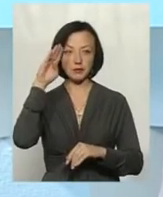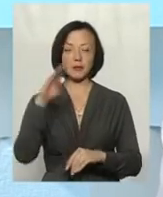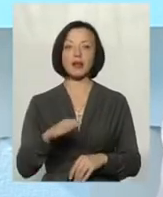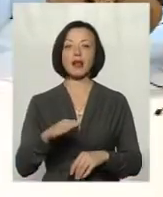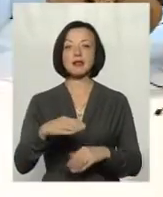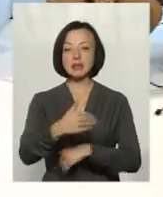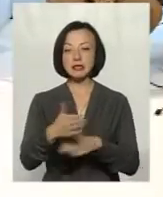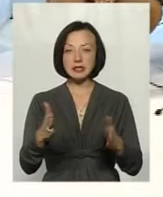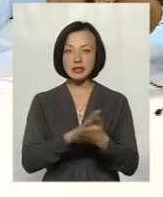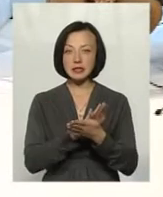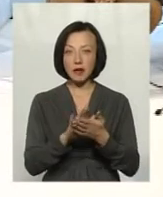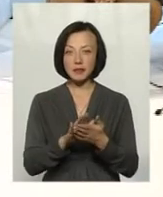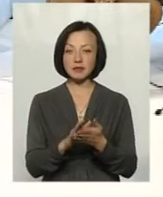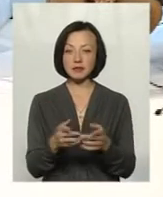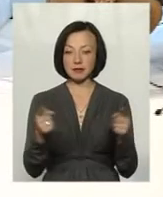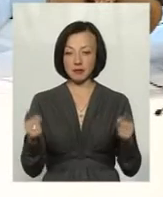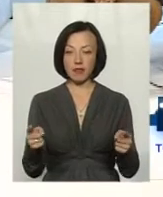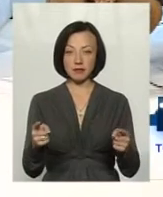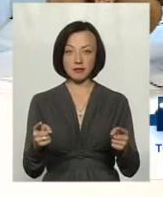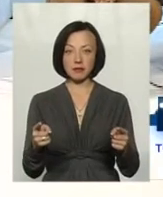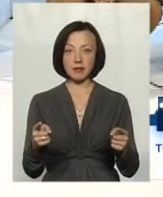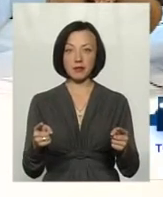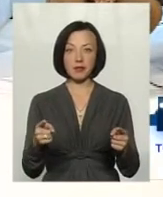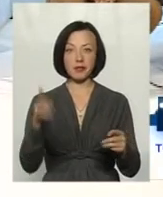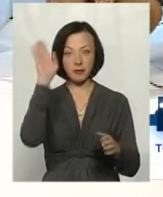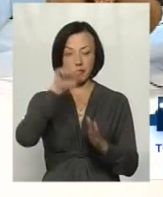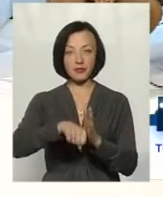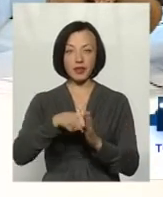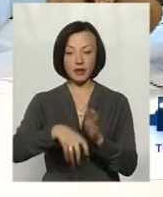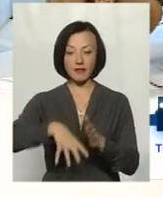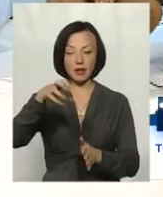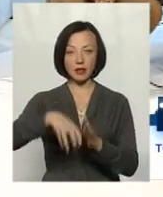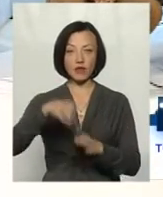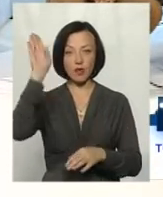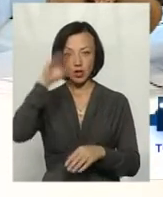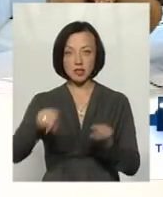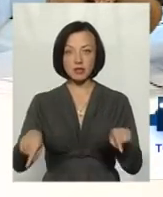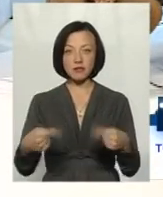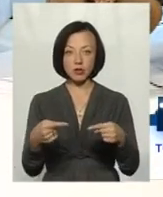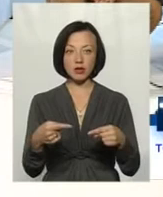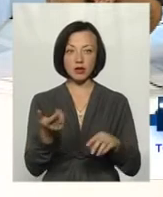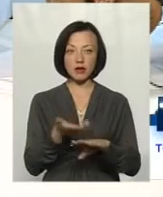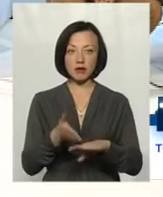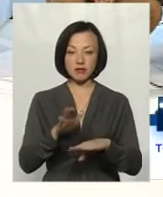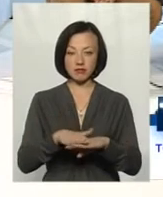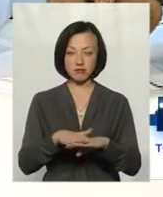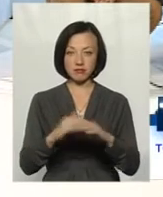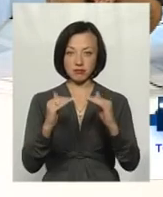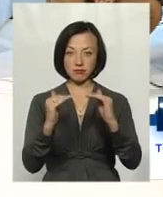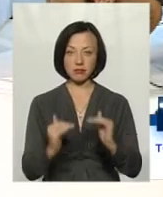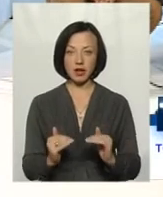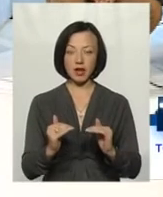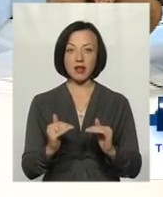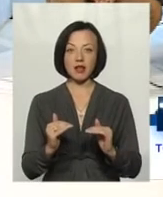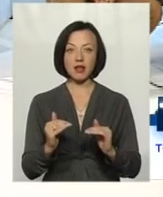Септик за деякий невеликий стан криниться. В криниці відкачується вода, створюється депресивна воронка, і септика